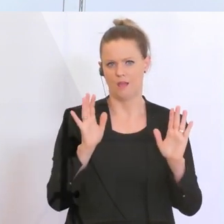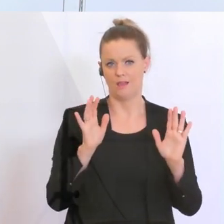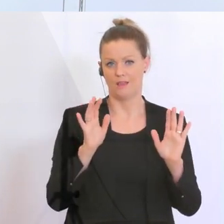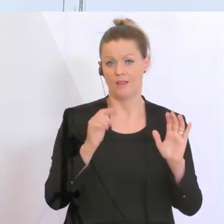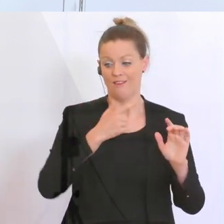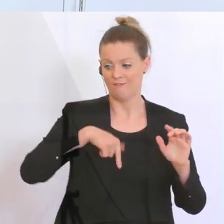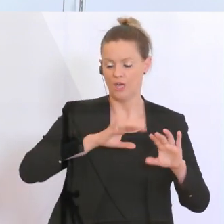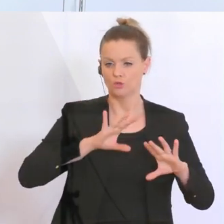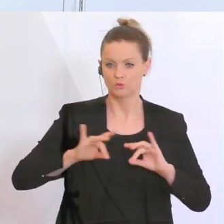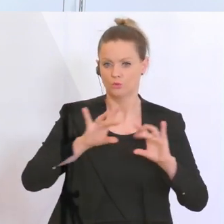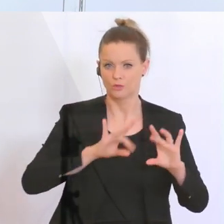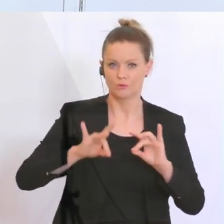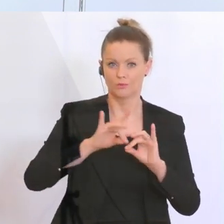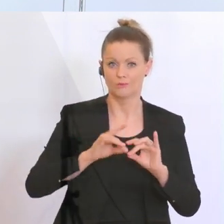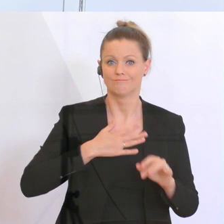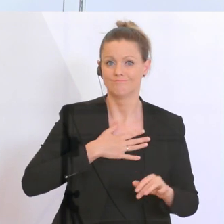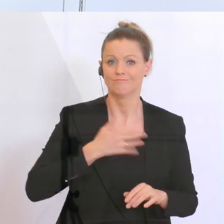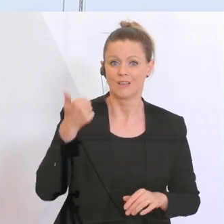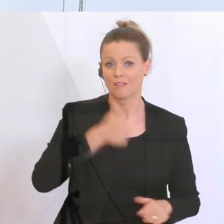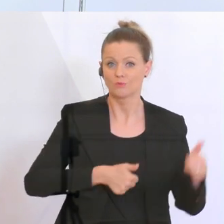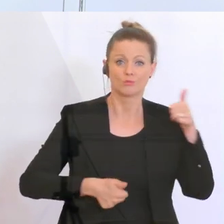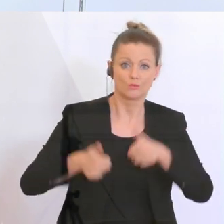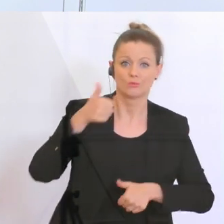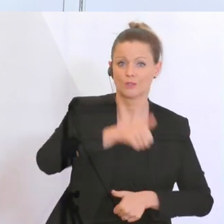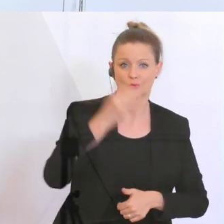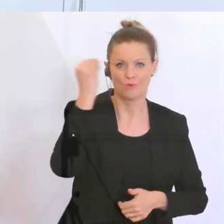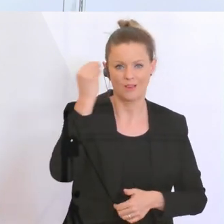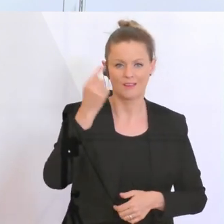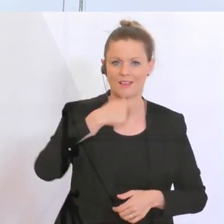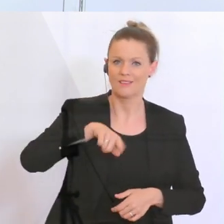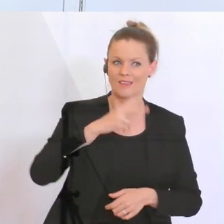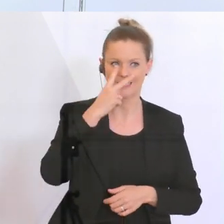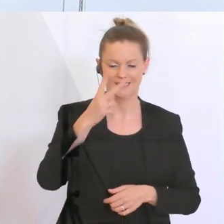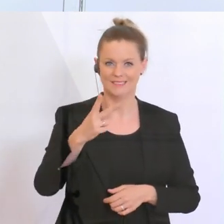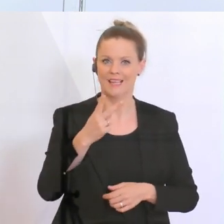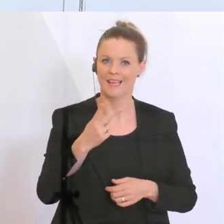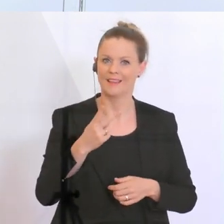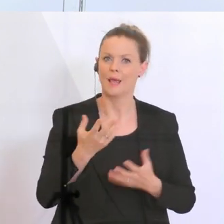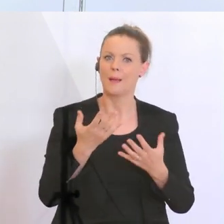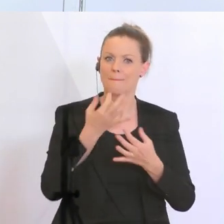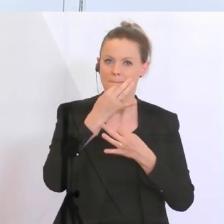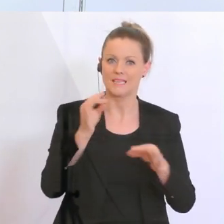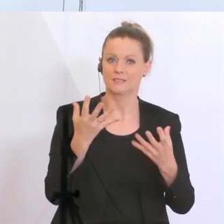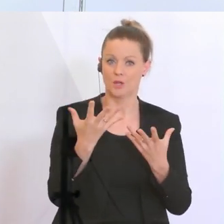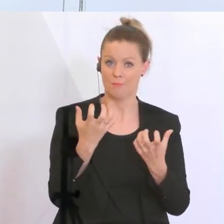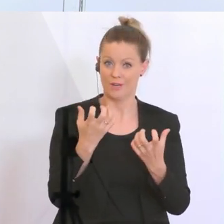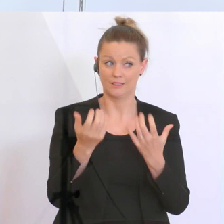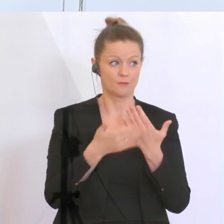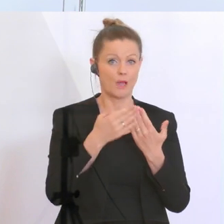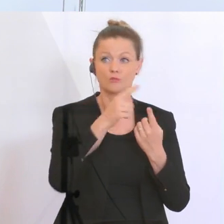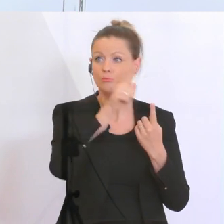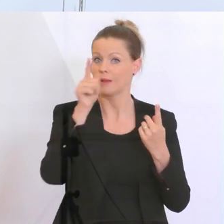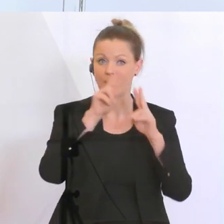dazulernen. Wir haben uns angesehen, was sind die Best-Practice-Beispiele international, sofern es sie gibt. In vielen Bereichen gelten wir als Best-Practice